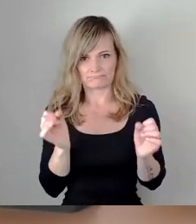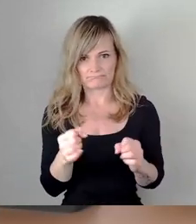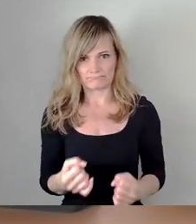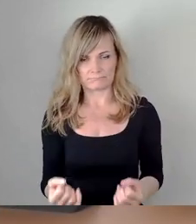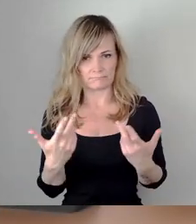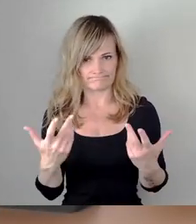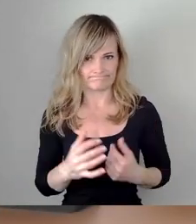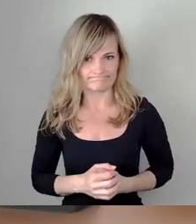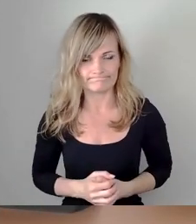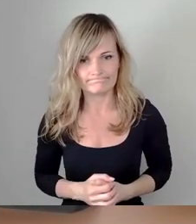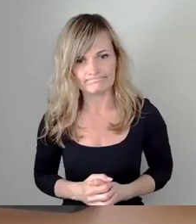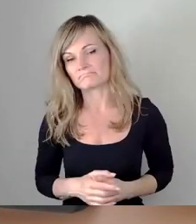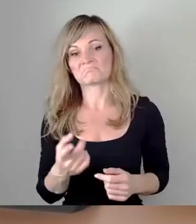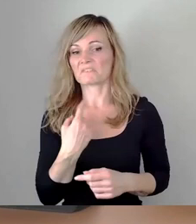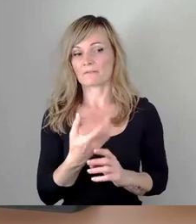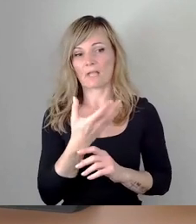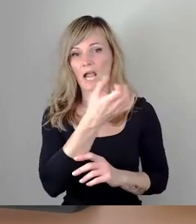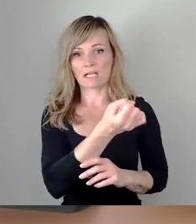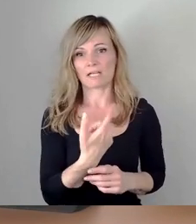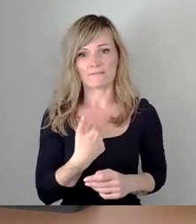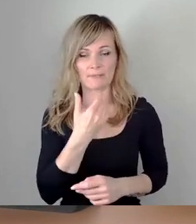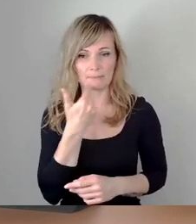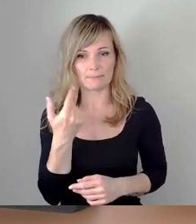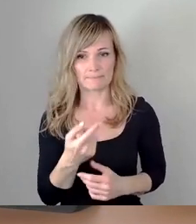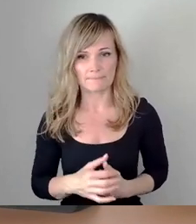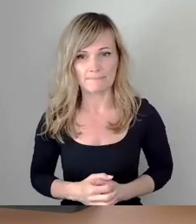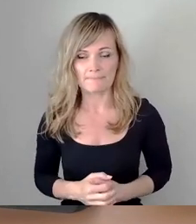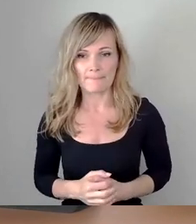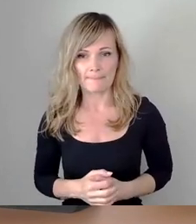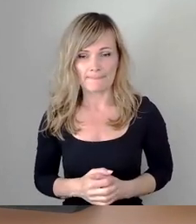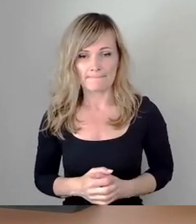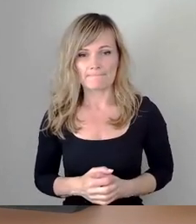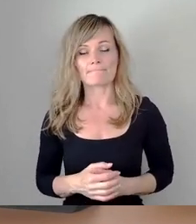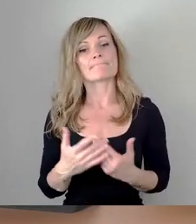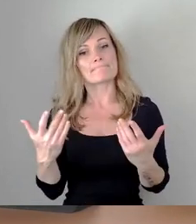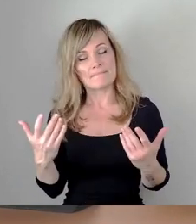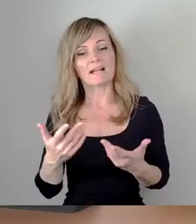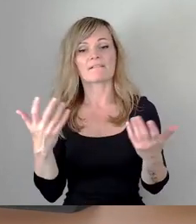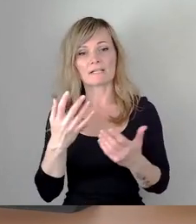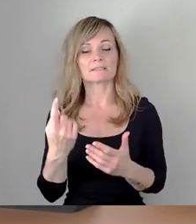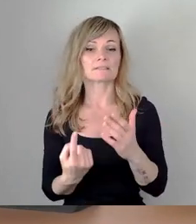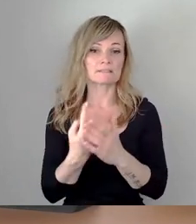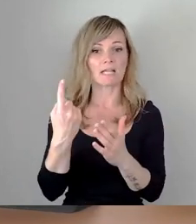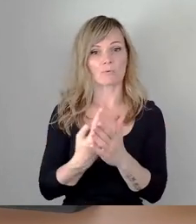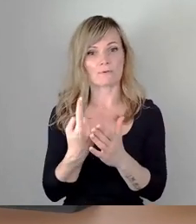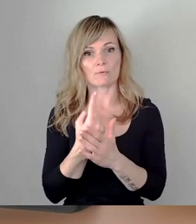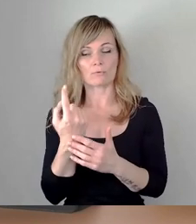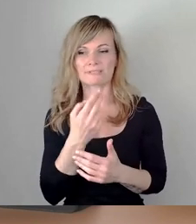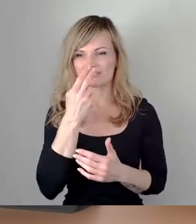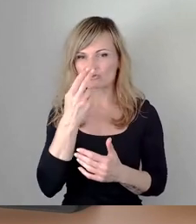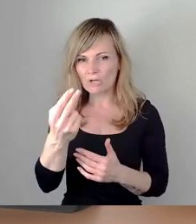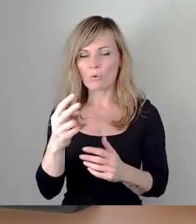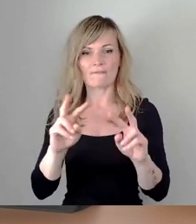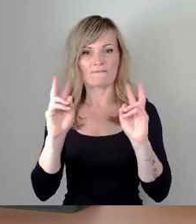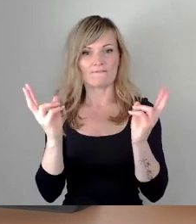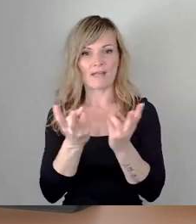preisregulierend eingreifen. Im Wesentlichen ist die Herausforderung, wie entwickeln sich die Preise auf den Weltmarkt